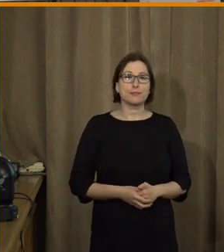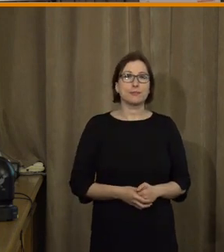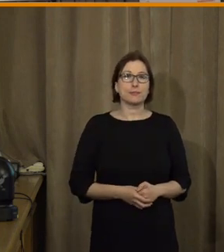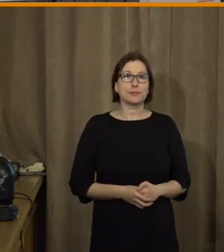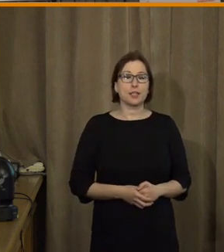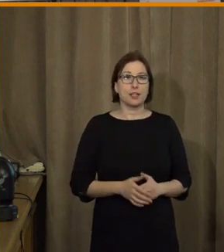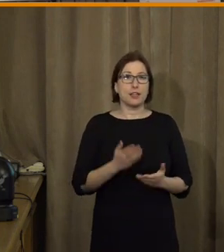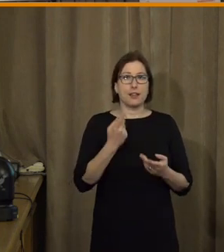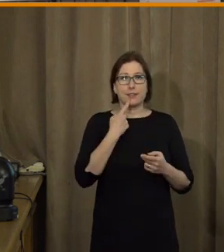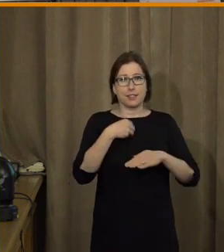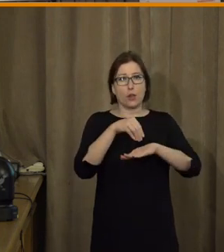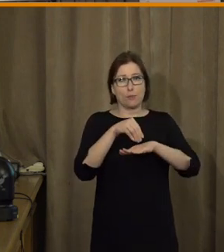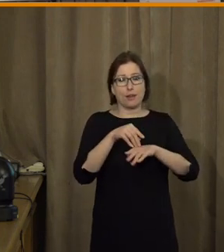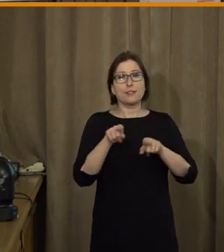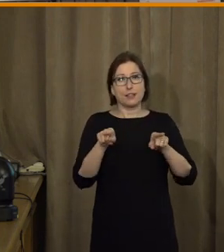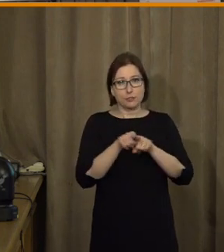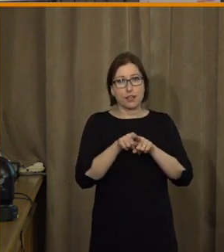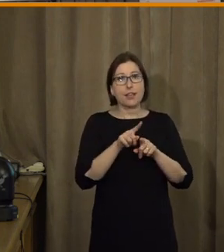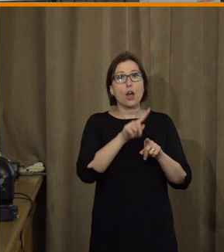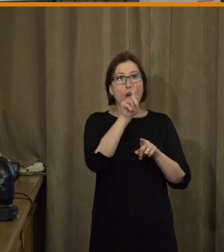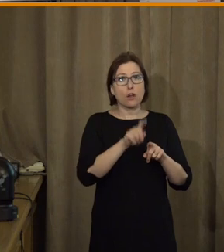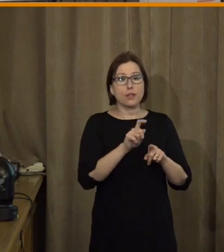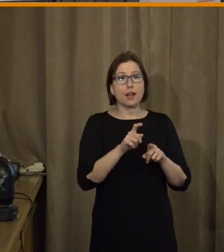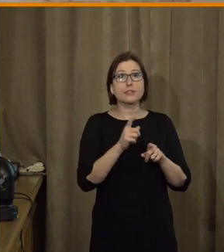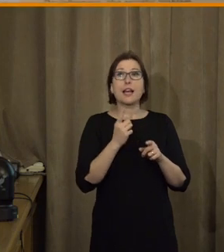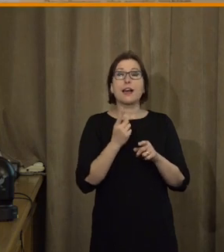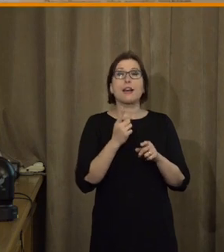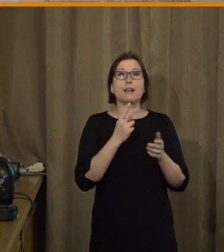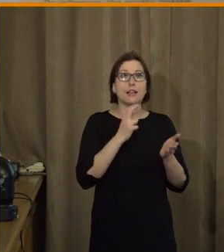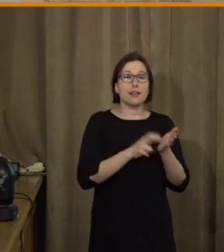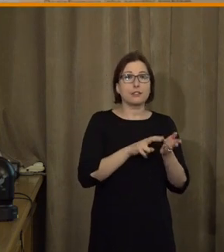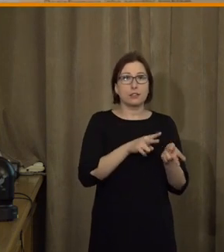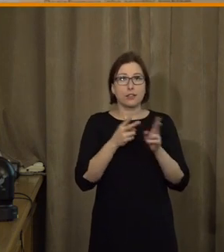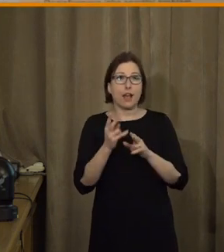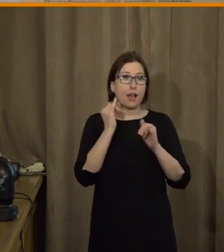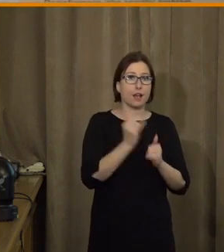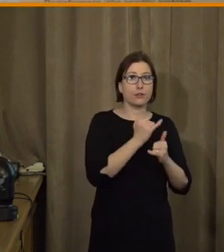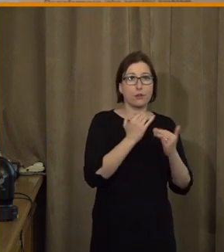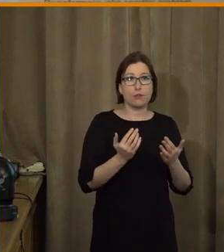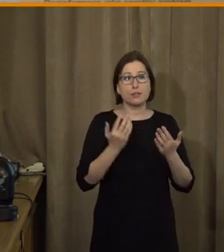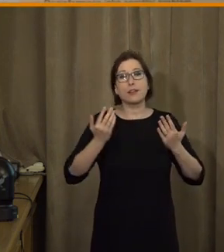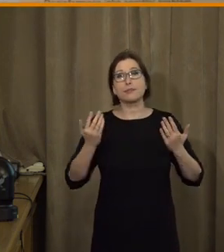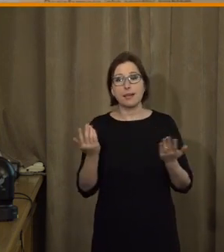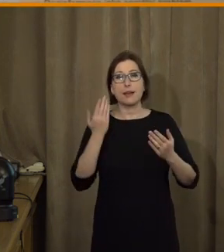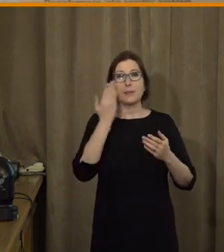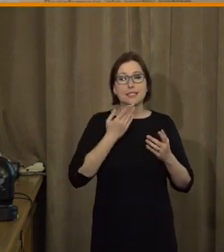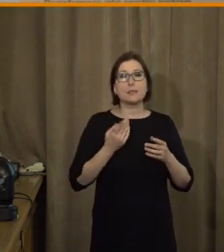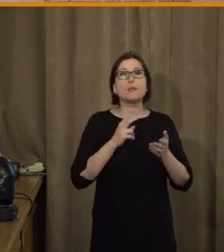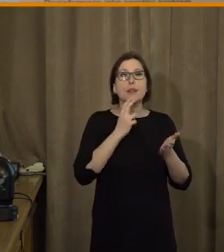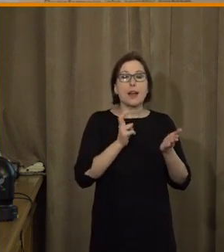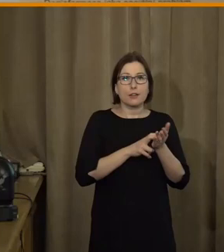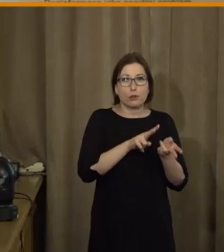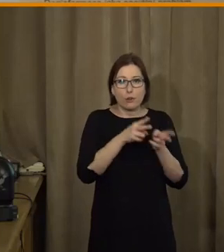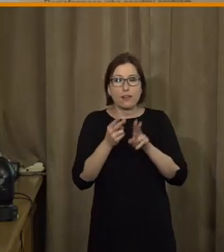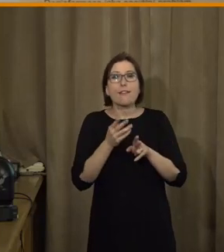Já bych to asi okomentovala, za mě teda ta otázka není, jestli digitalizace ano nebo ne. Já myslím, že prostě je nějaký jako nezbytný proces, který